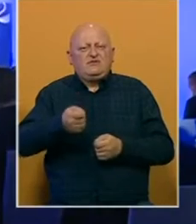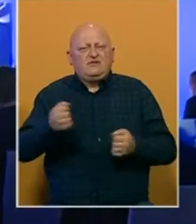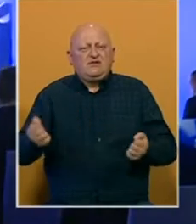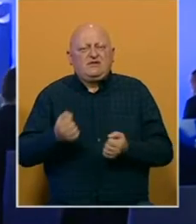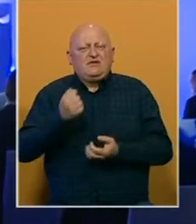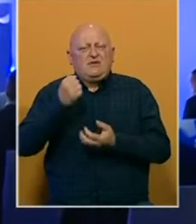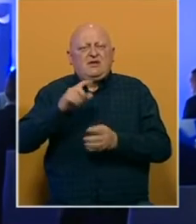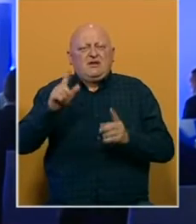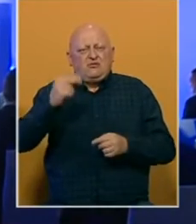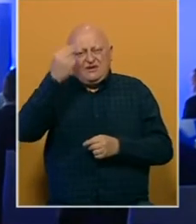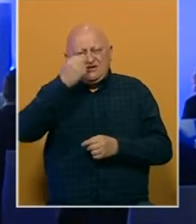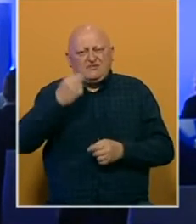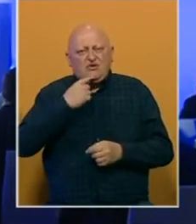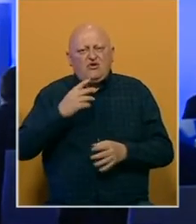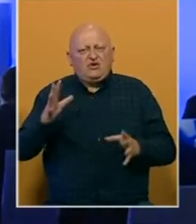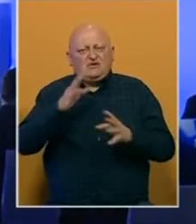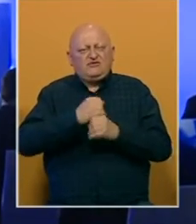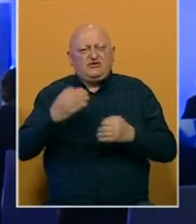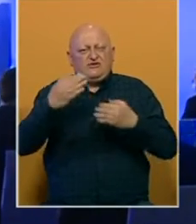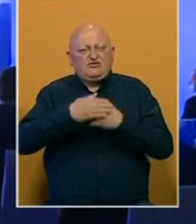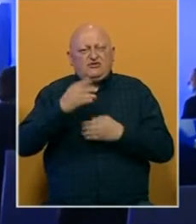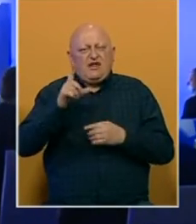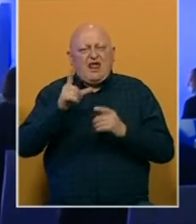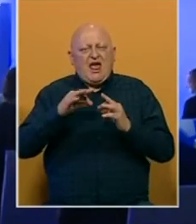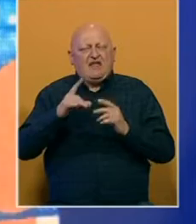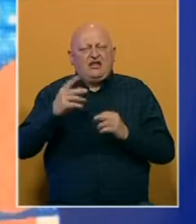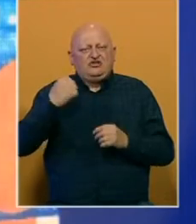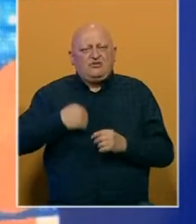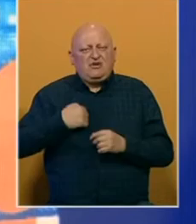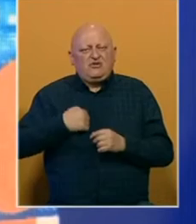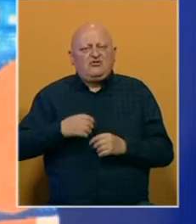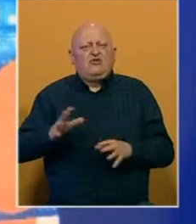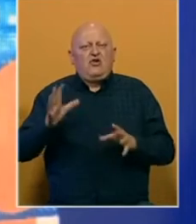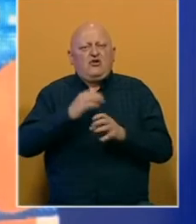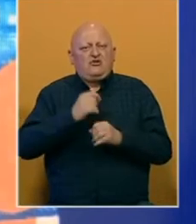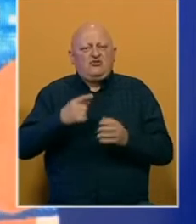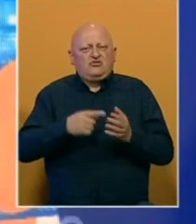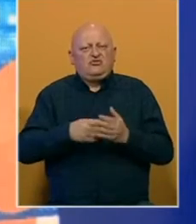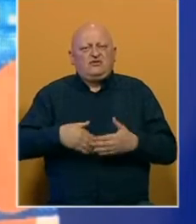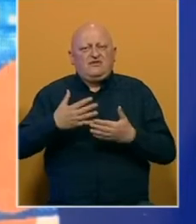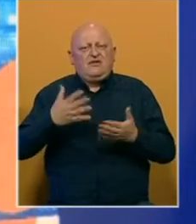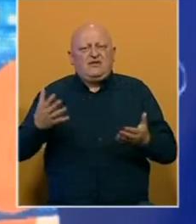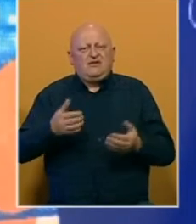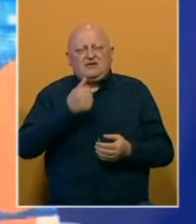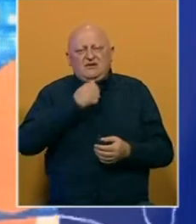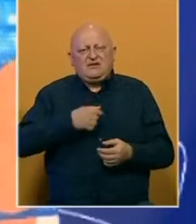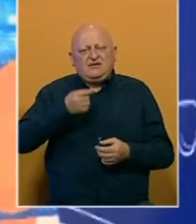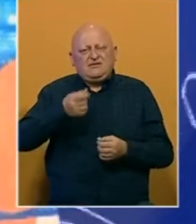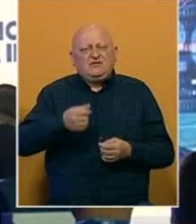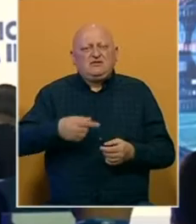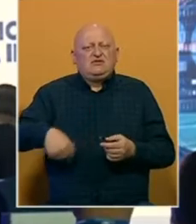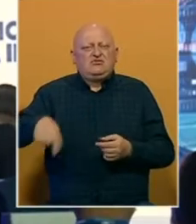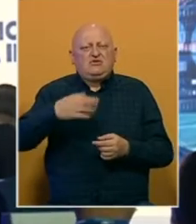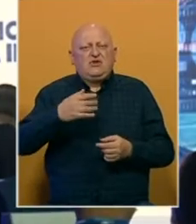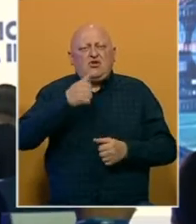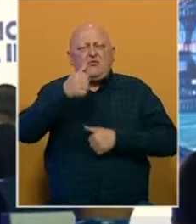-razvojne banke Republike Srpske koja je završena večeras u Laktašima. Ostvarenju tog cilja doprinjeće veliki investicijoni ciklus